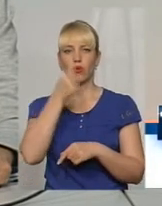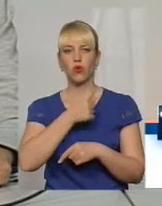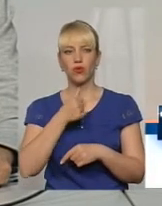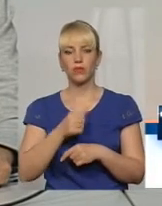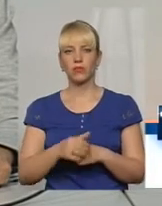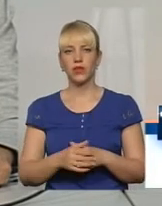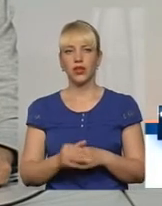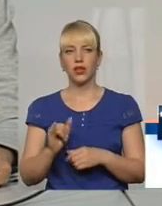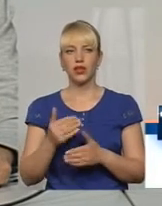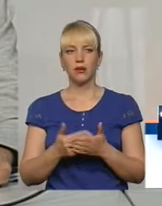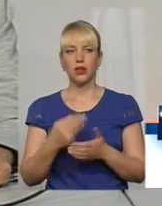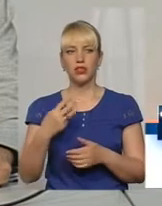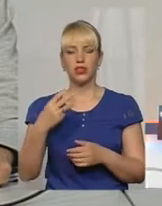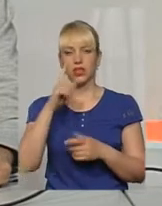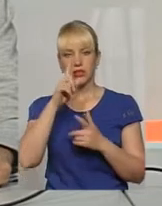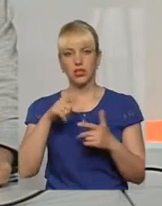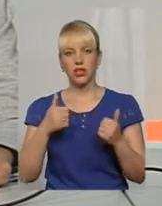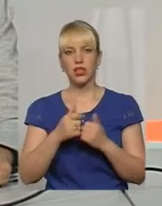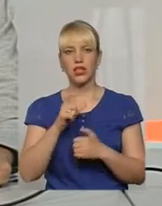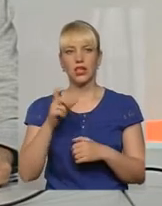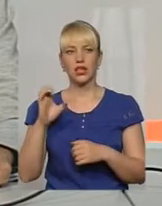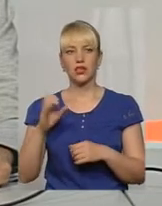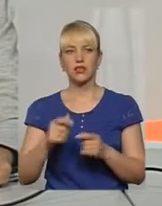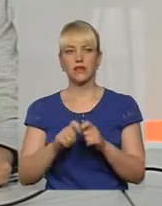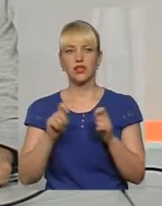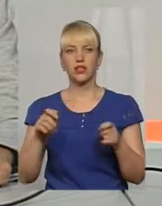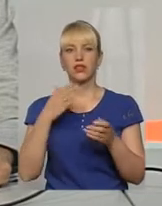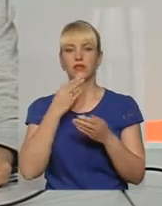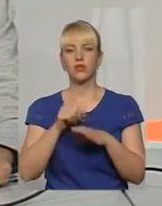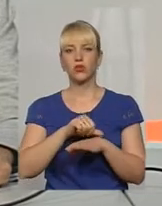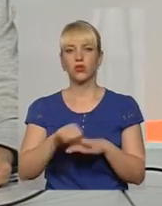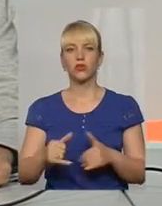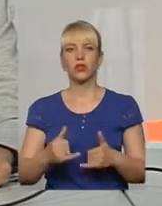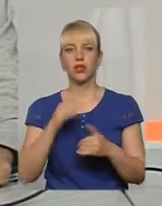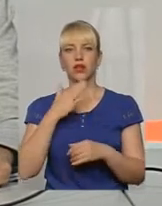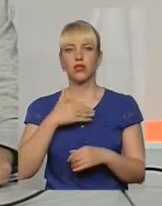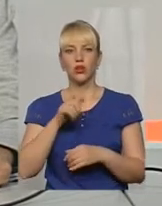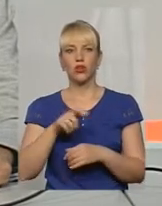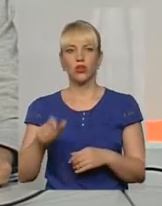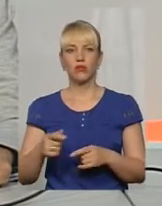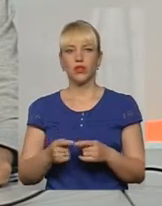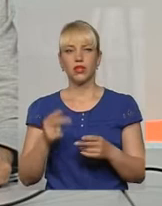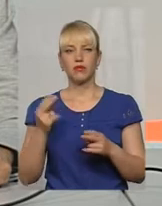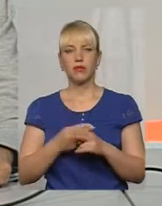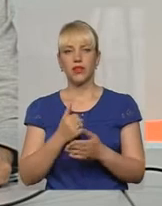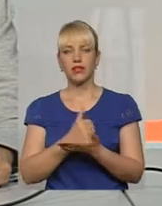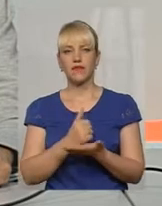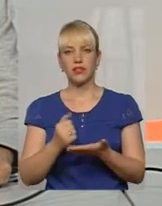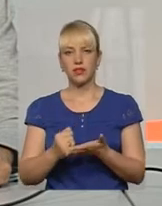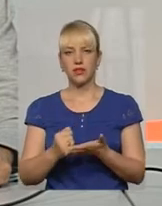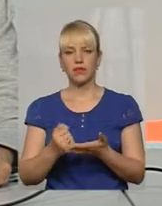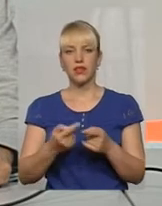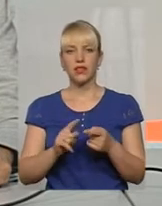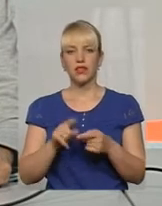і майже 30 країн Європейського Союзу відкрили свої кордони для наших громадян. Тобто, безвізи –